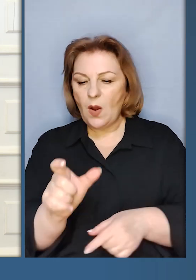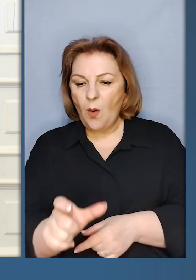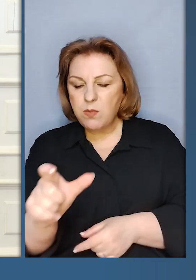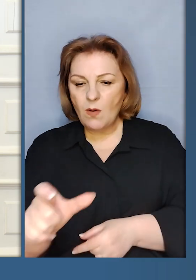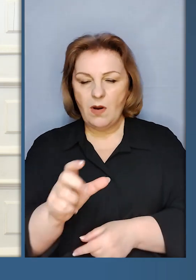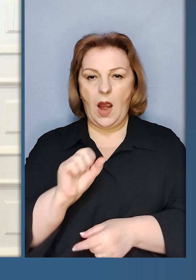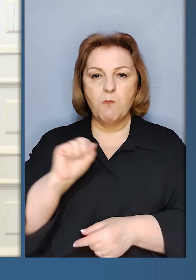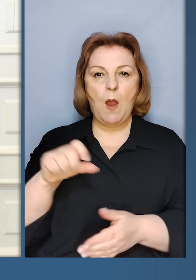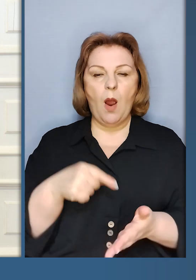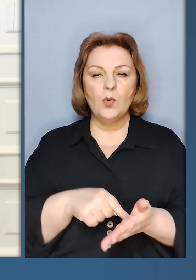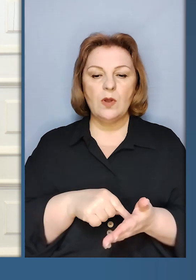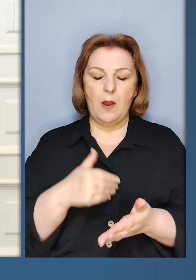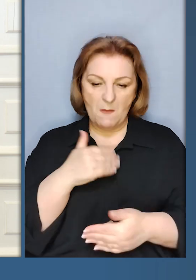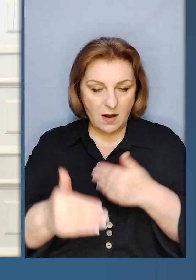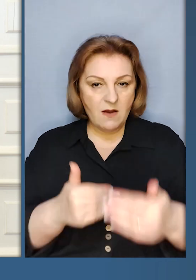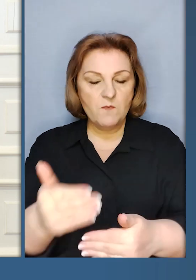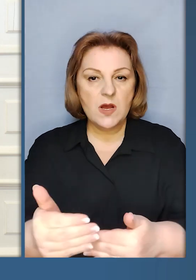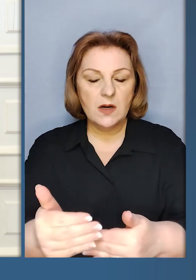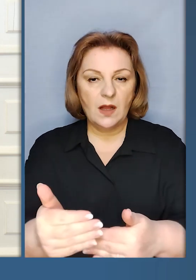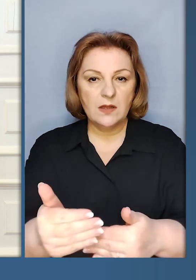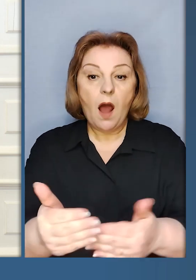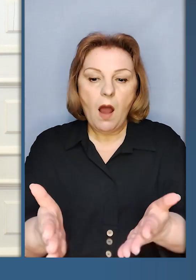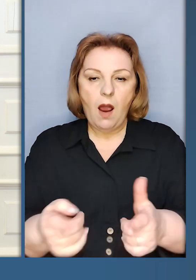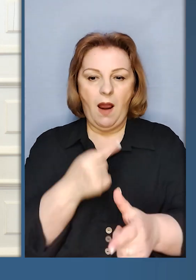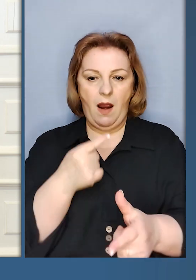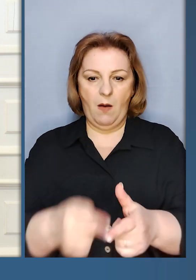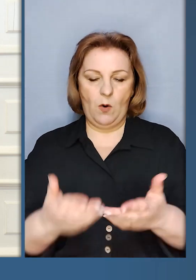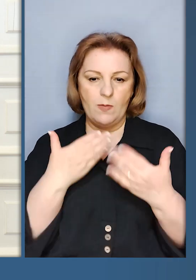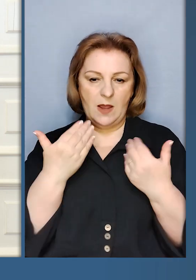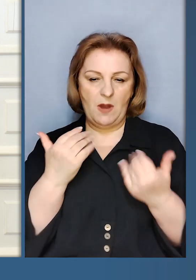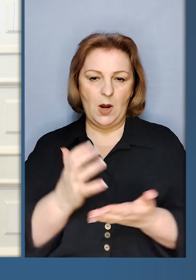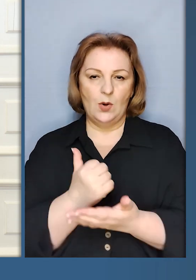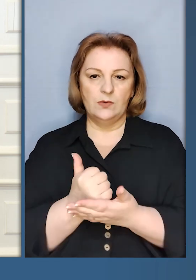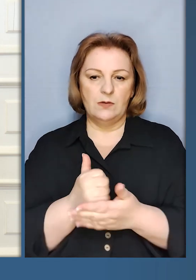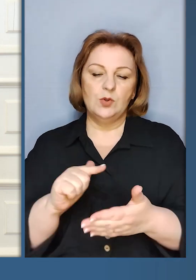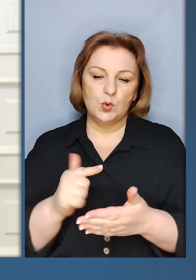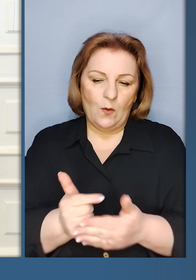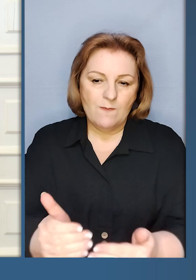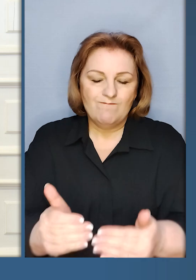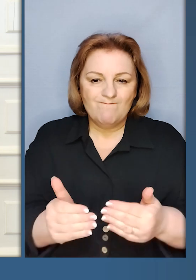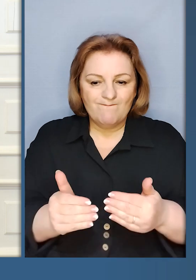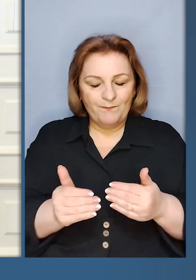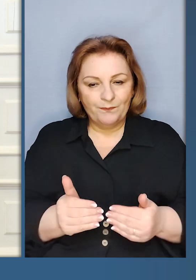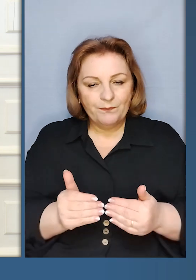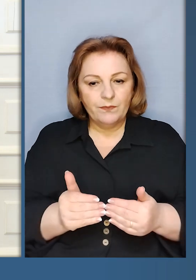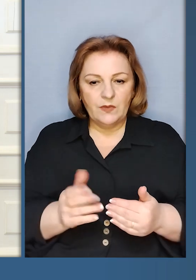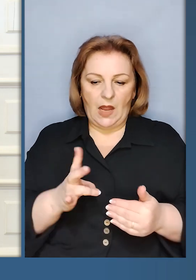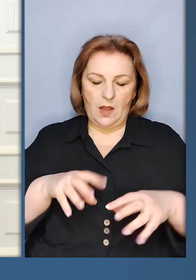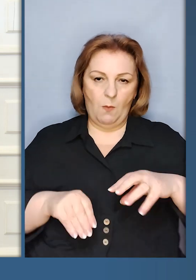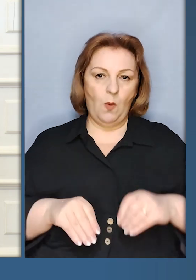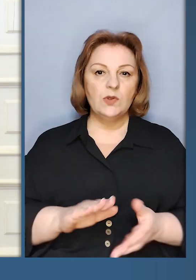блоках Бахмута. Ми йдемо вперед. Або його немає і ми знов